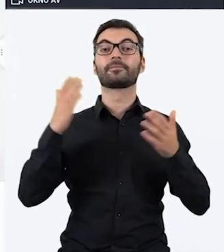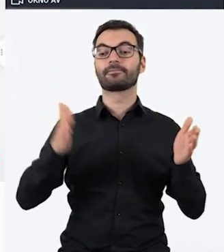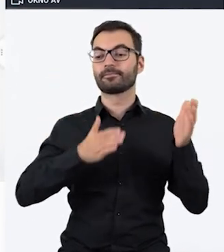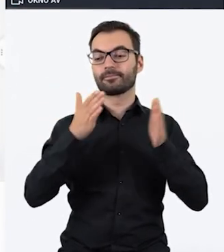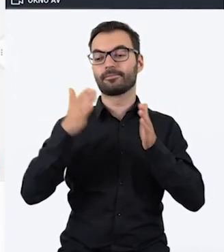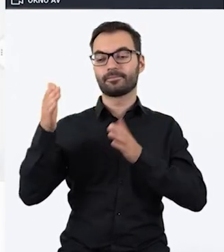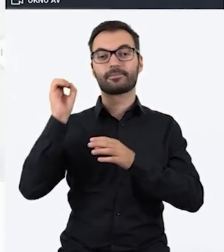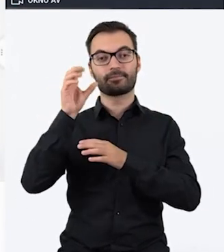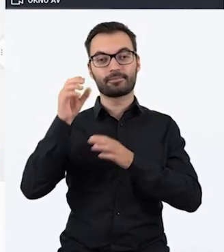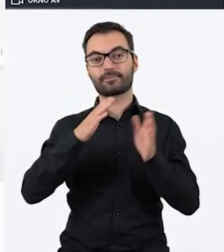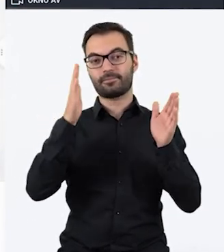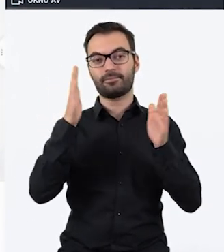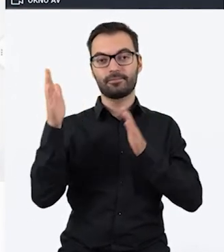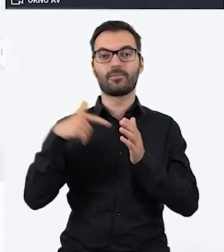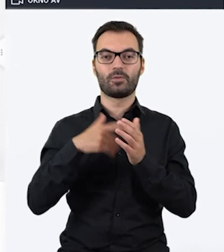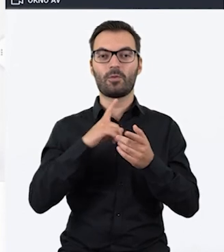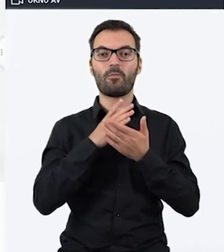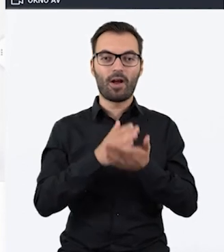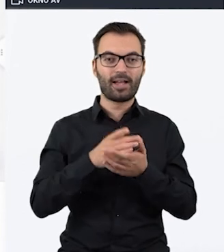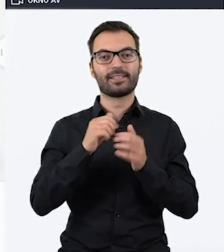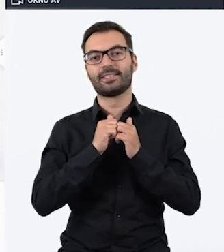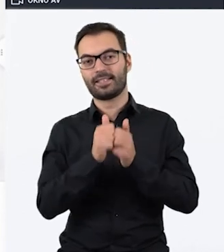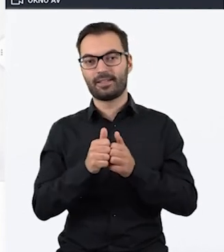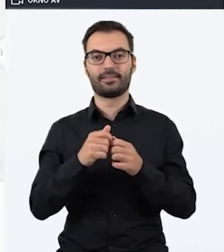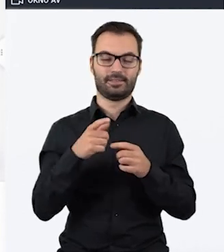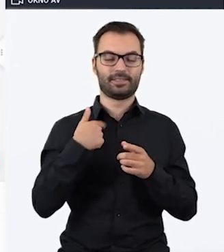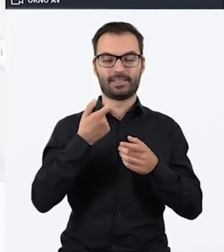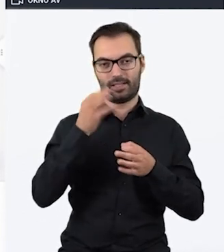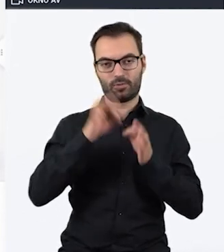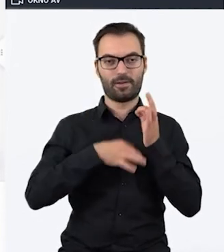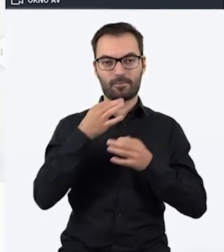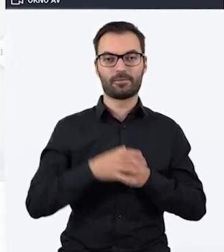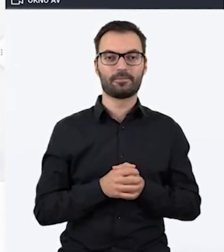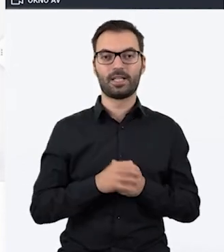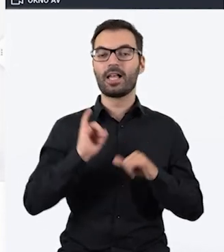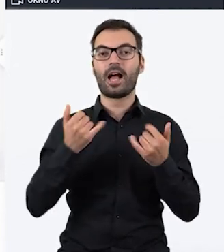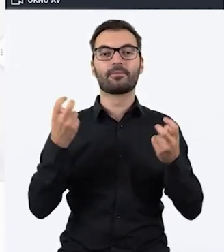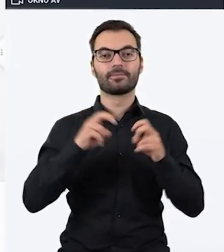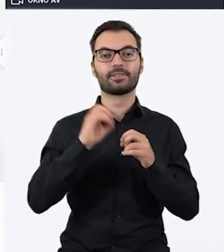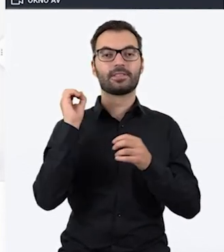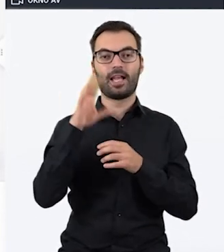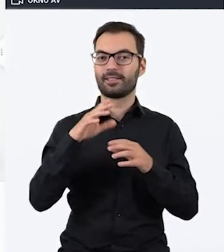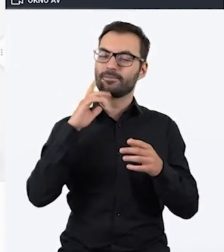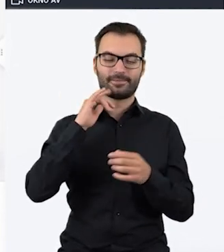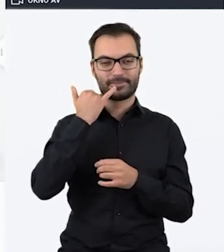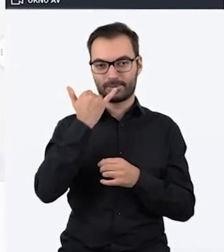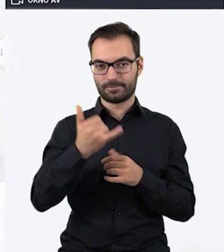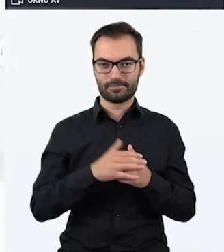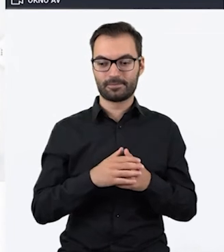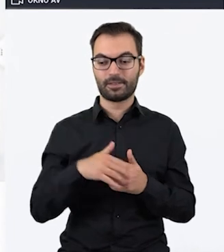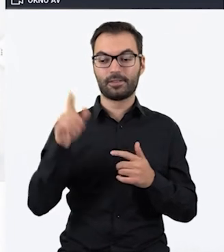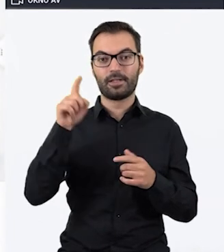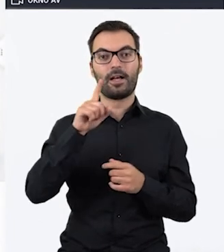slajdy, to już są nasze wskazówki i zadania, o których zaraz opowiem. Jak stworzyć taki slajd? Bardzo prosto. Klikamy tutaj